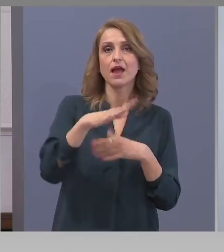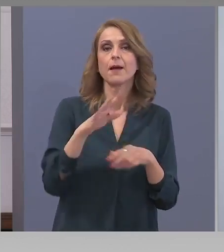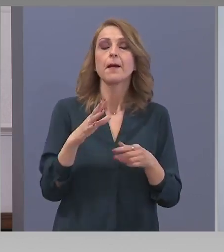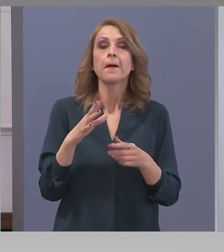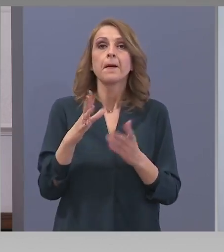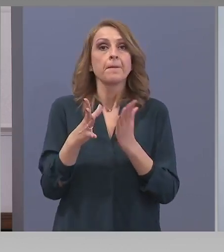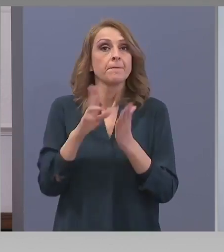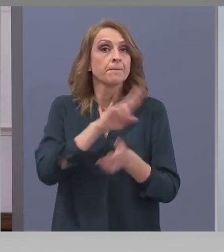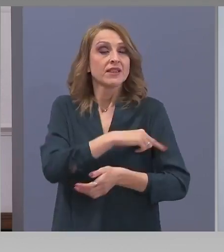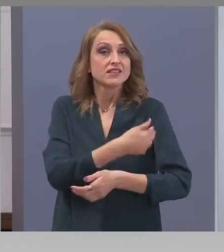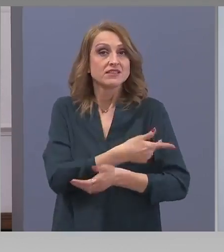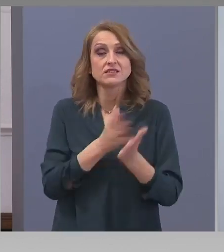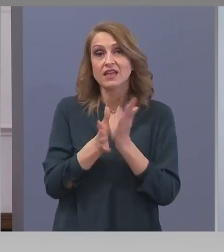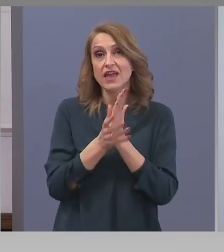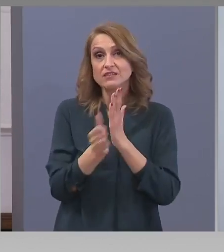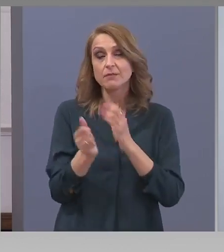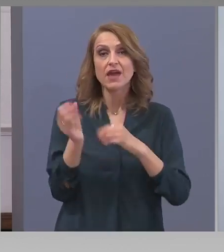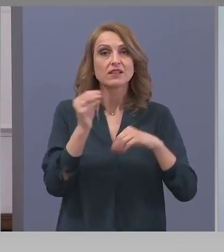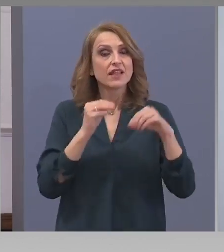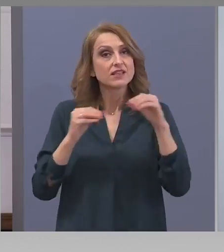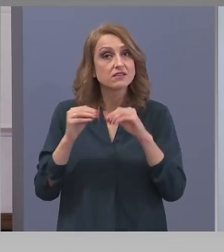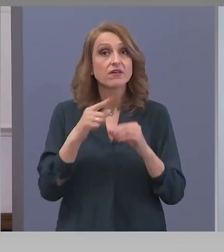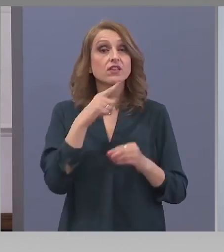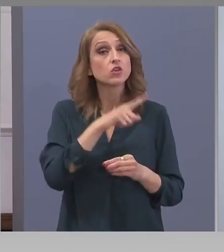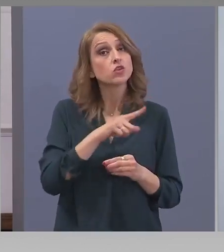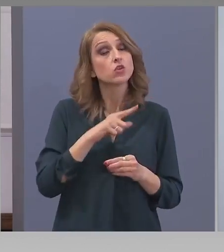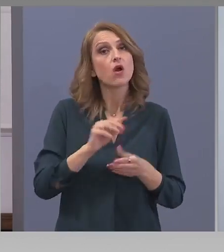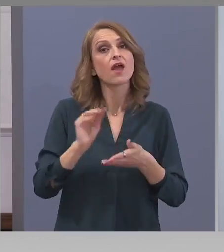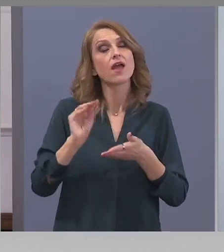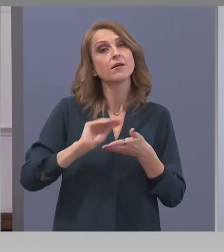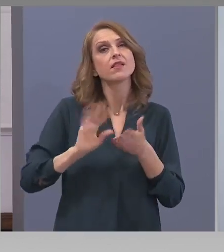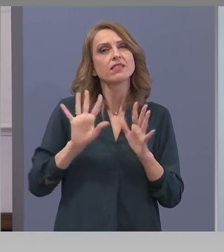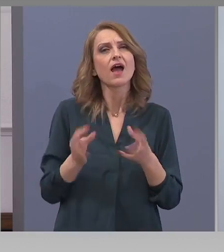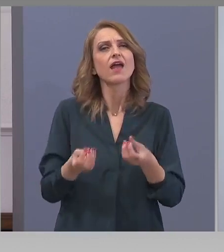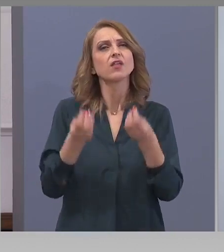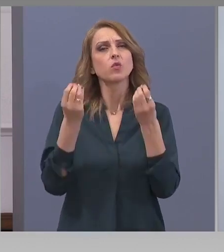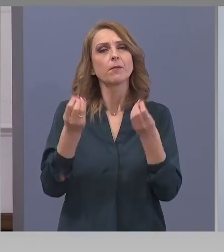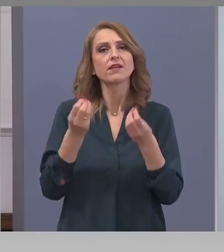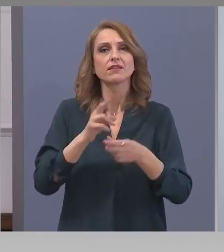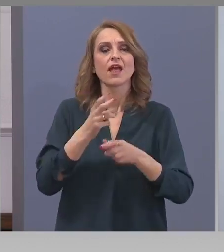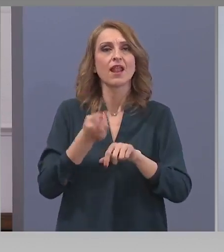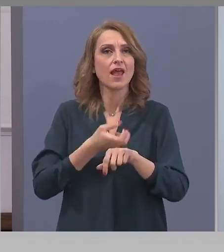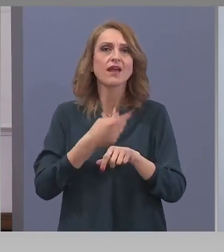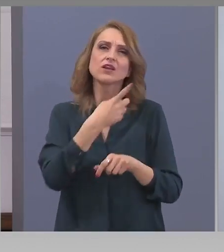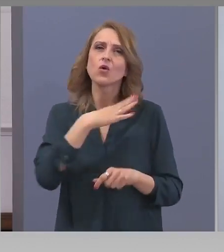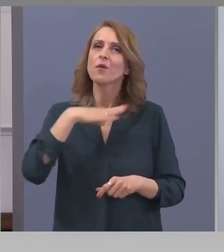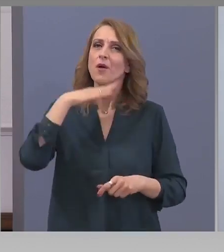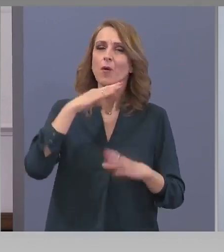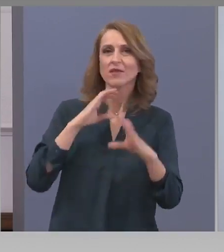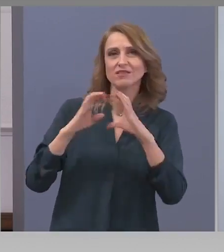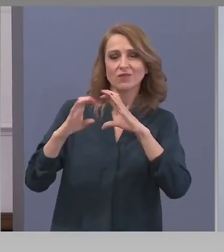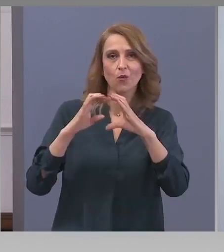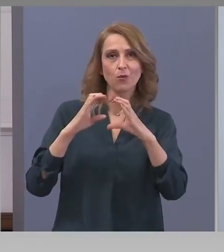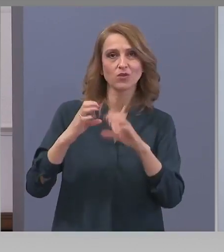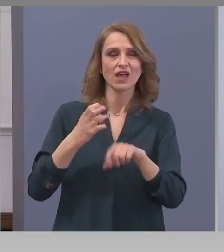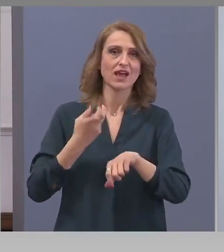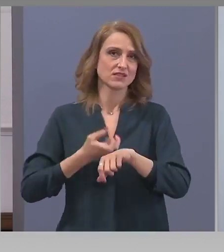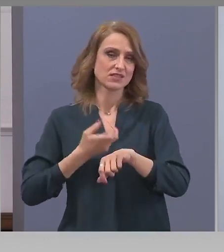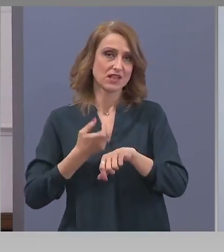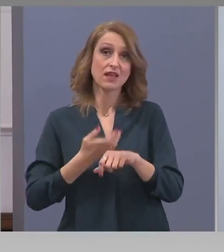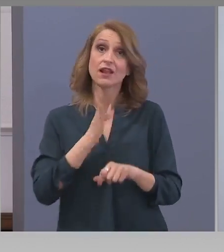тази мисия. Той е един от авторите на проекта Най-добрите лекари, винаги близо до медиците и техните усилия за висок професионализъм.